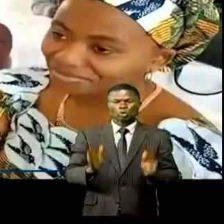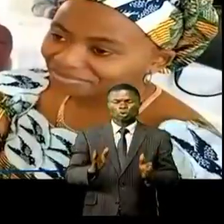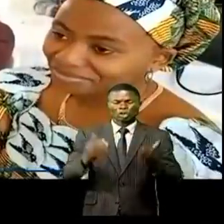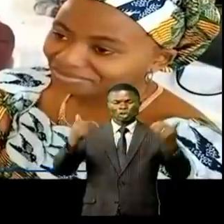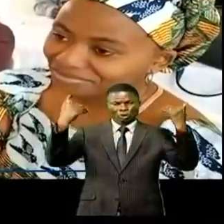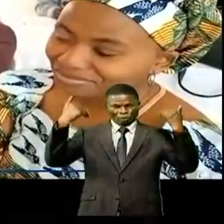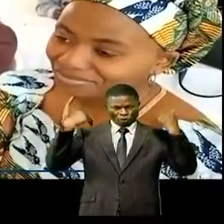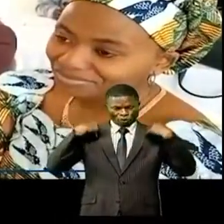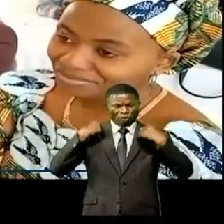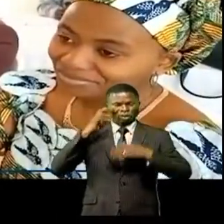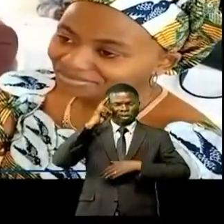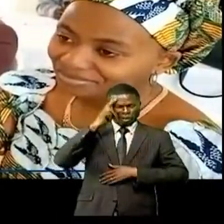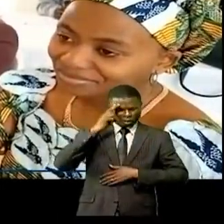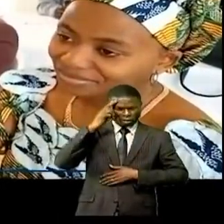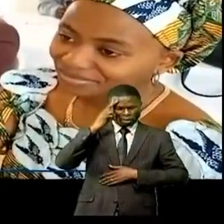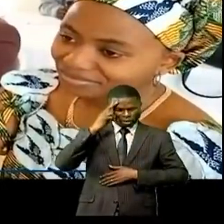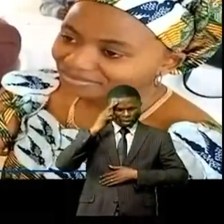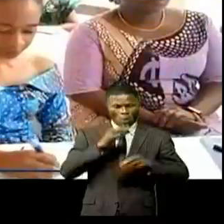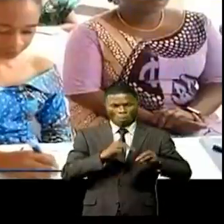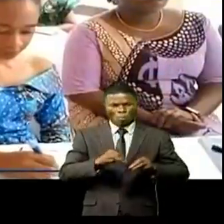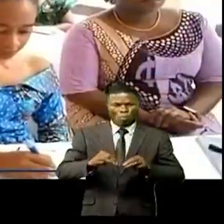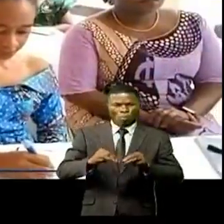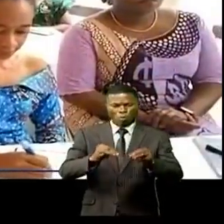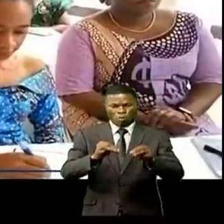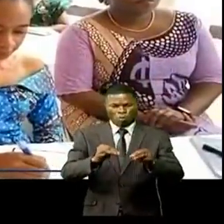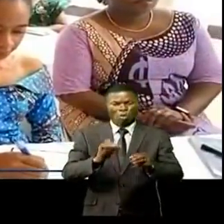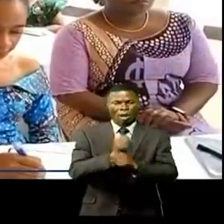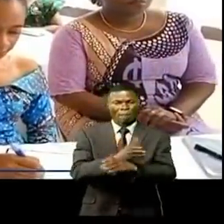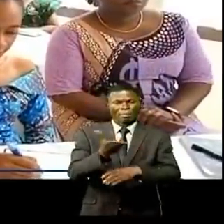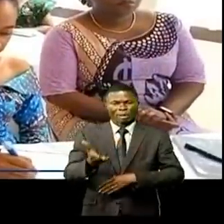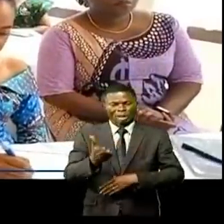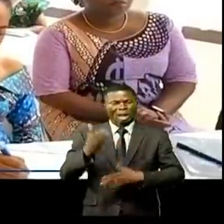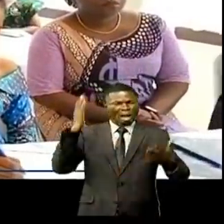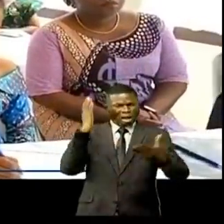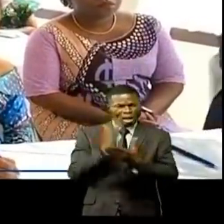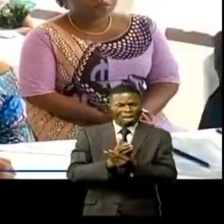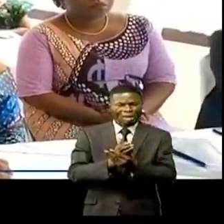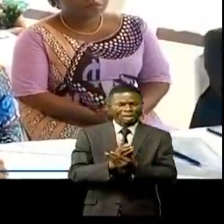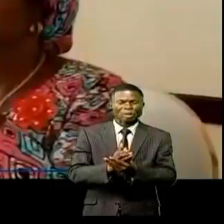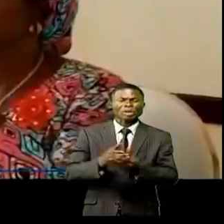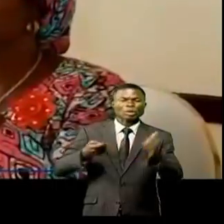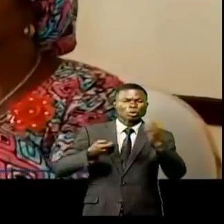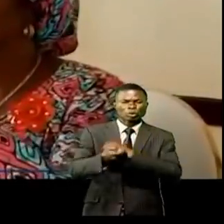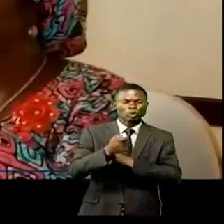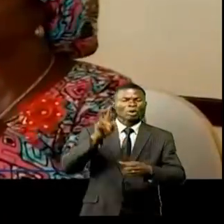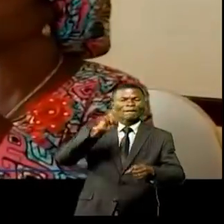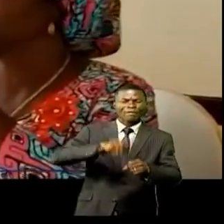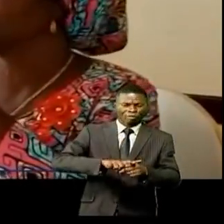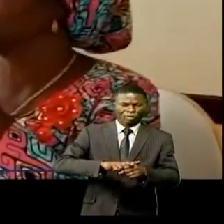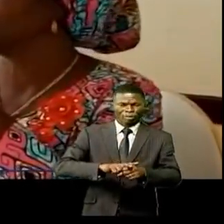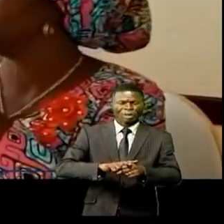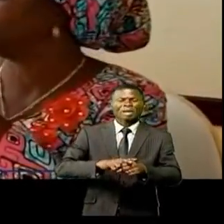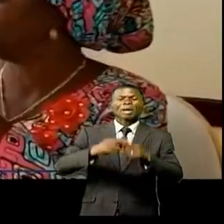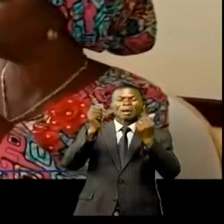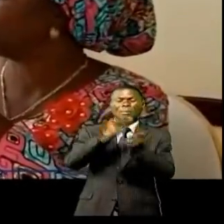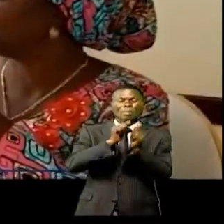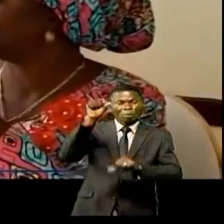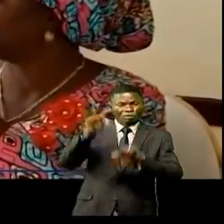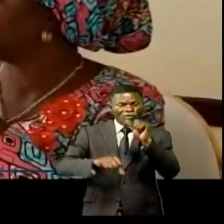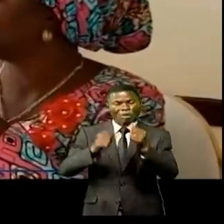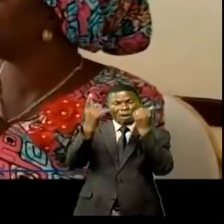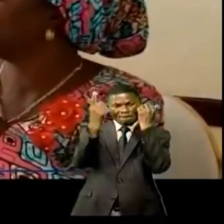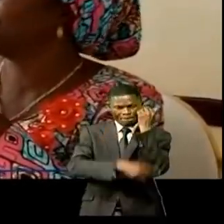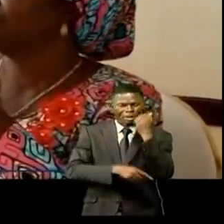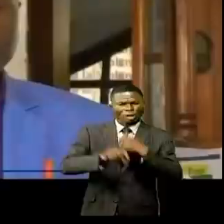autorités de réfléchir sur le mécanisme à mettre en place pour combattre la répétition des cas de violence et l'implumité des auteurs de